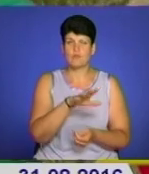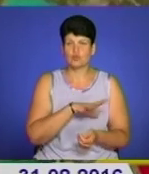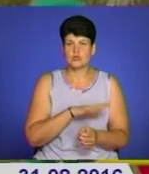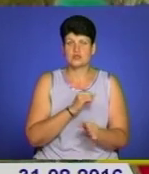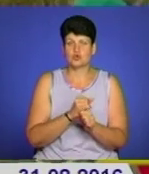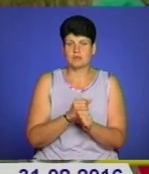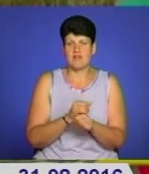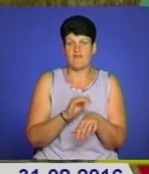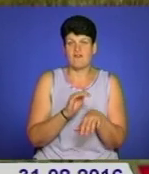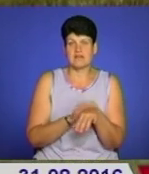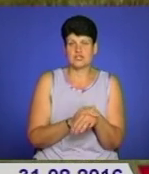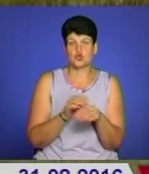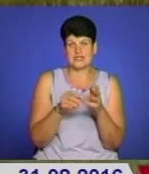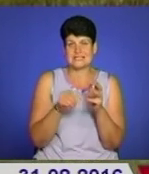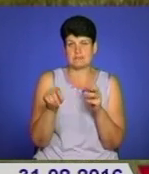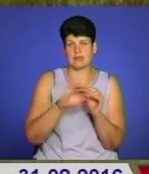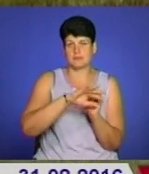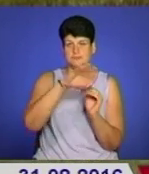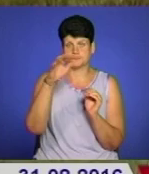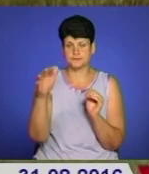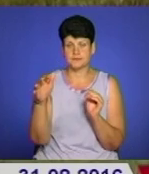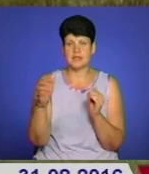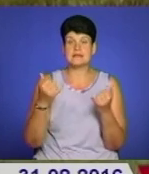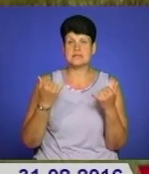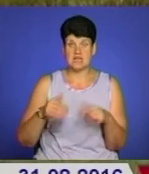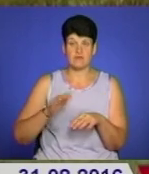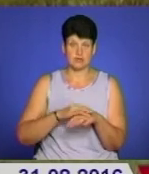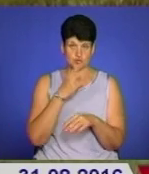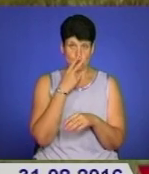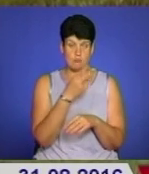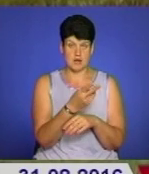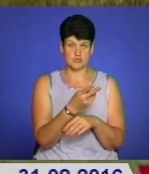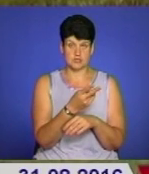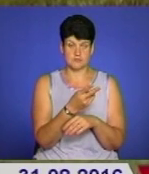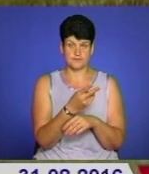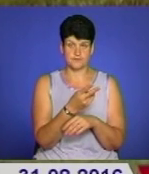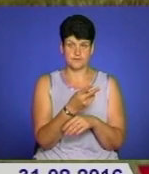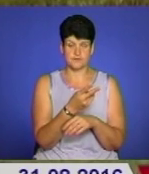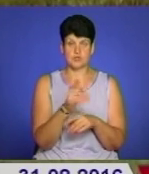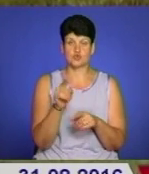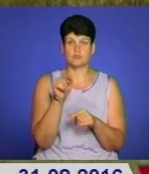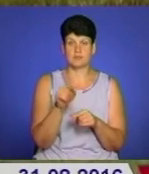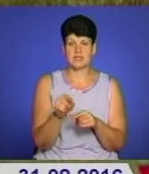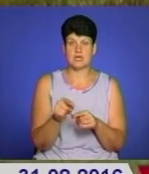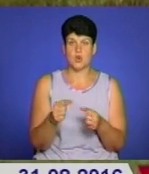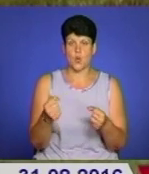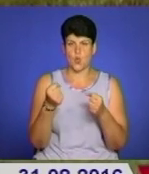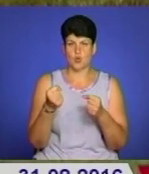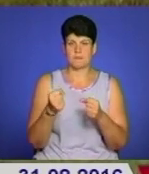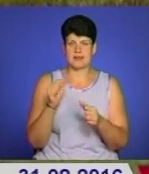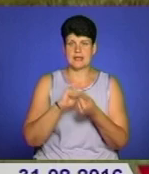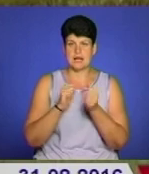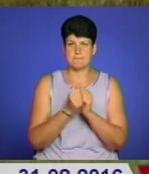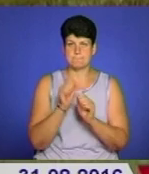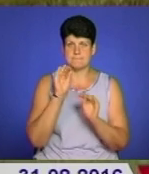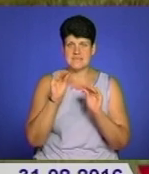фактично, земляна була, земляний насид. Зараз, фактично, ви бачите, що ми фактично укріпили камінням